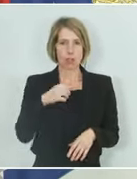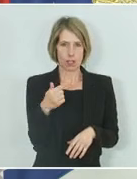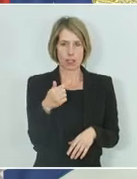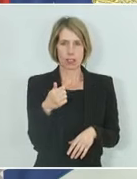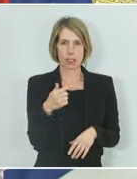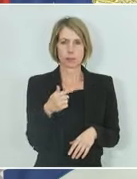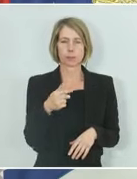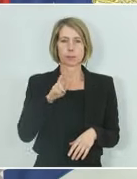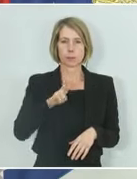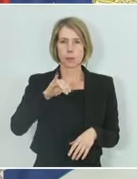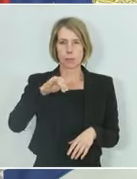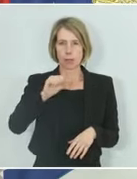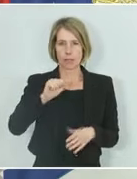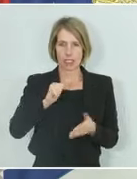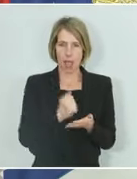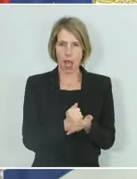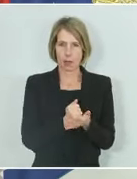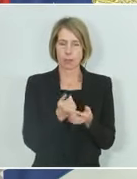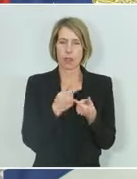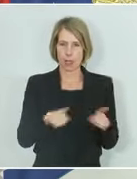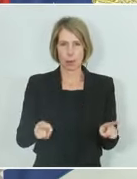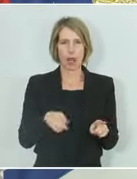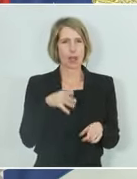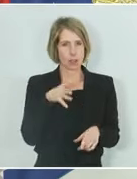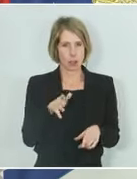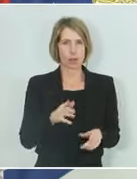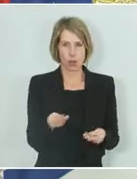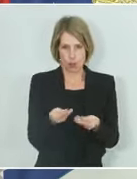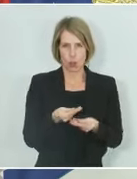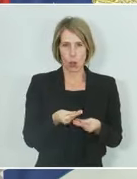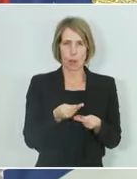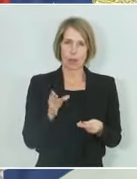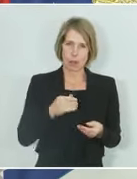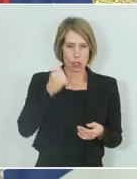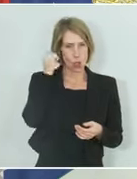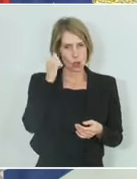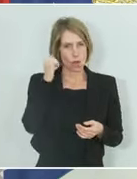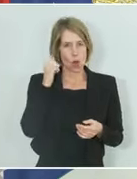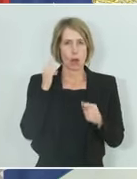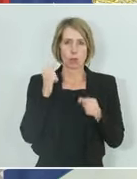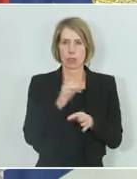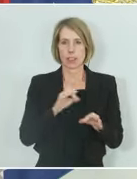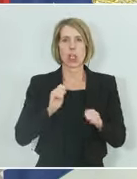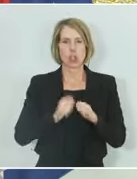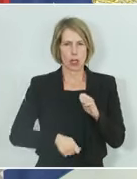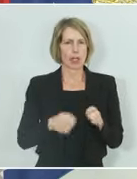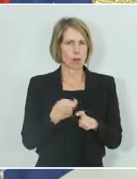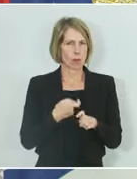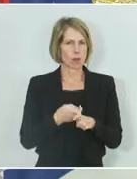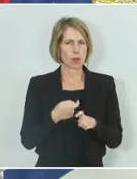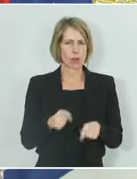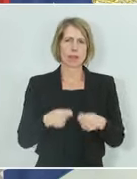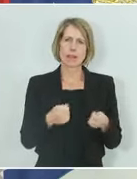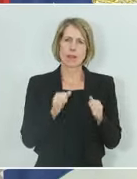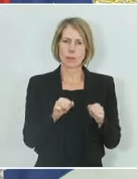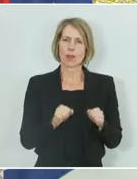Visaliberalisierung mit dem Kosovo erleben. Und das sind strenge Prüfungen, die das überhaupt erst ermöglichen. Und